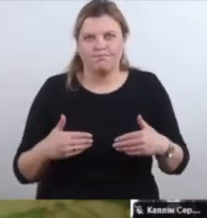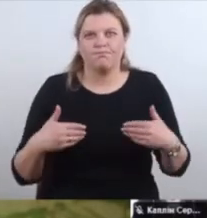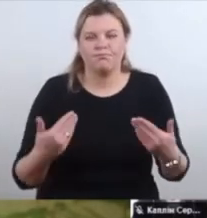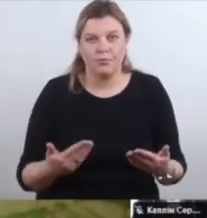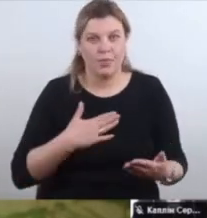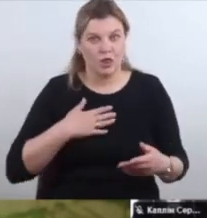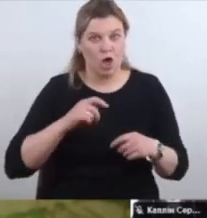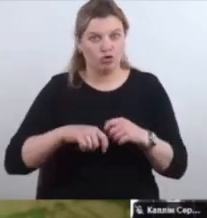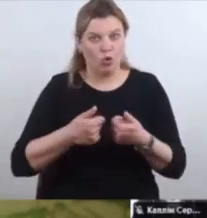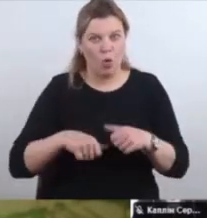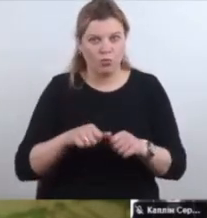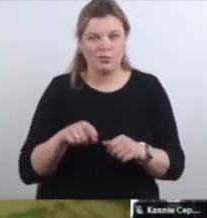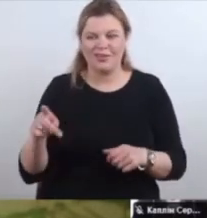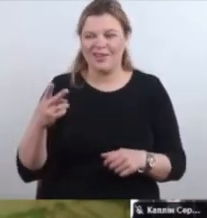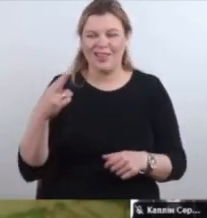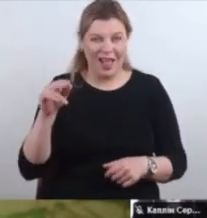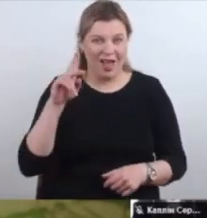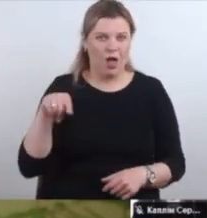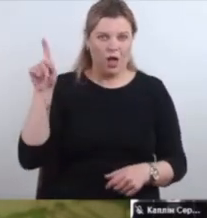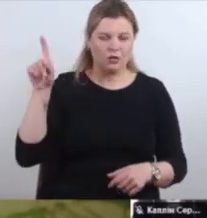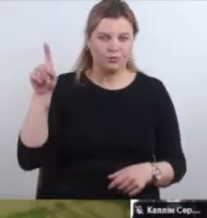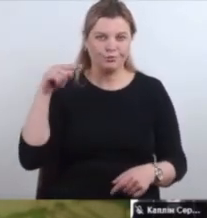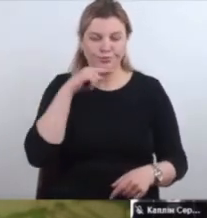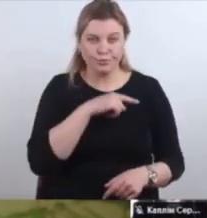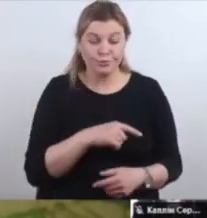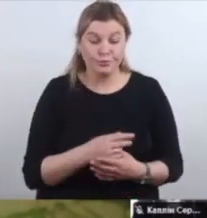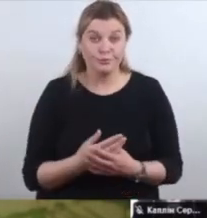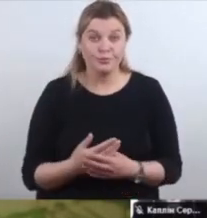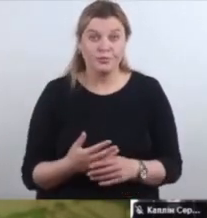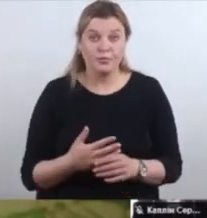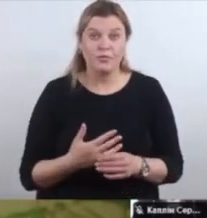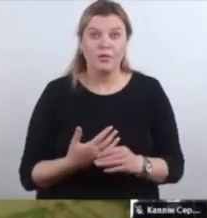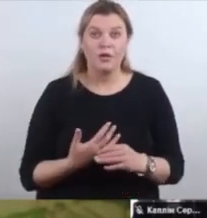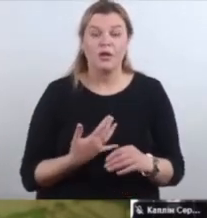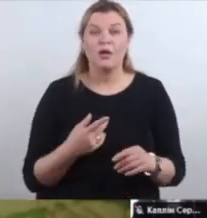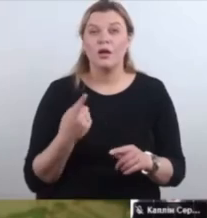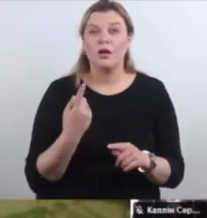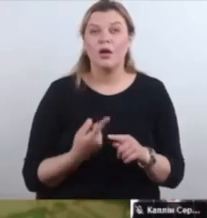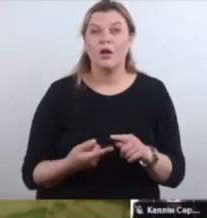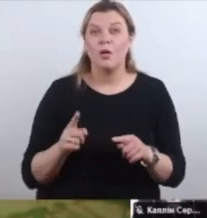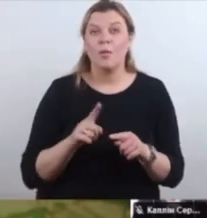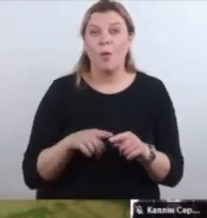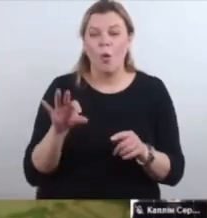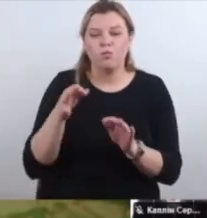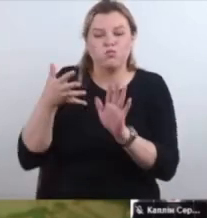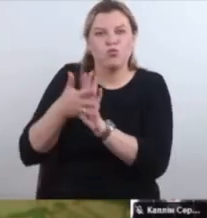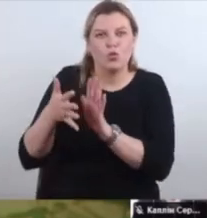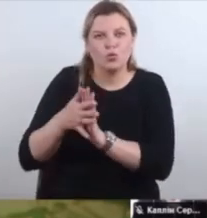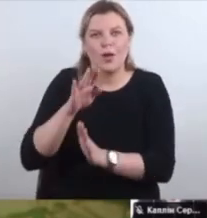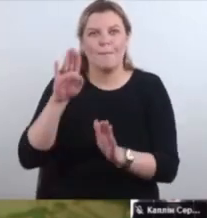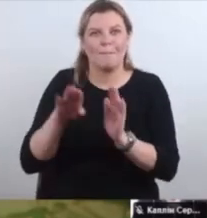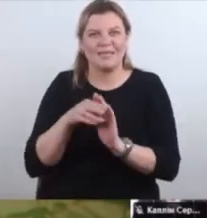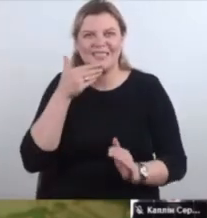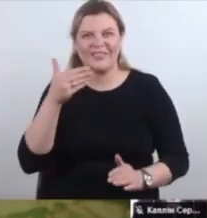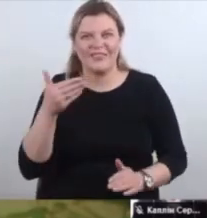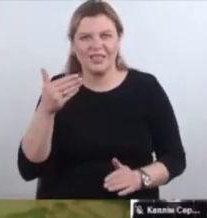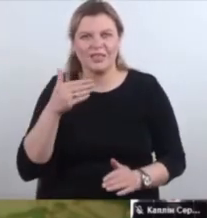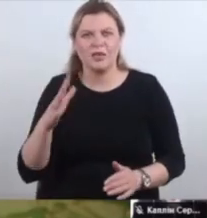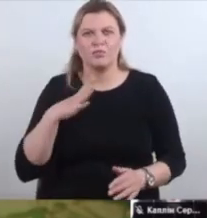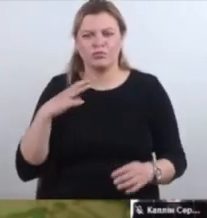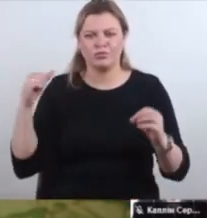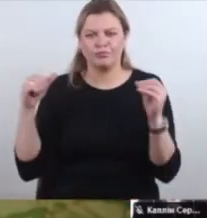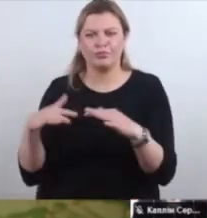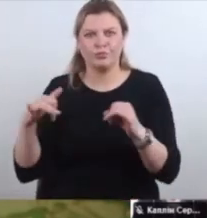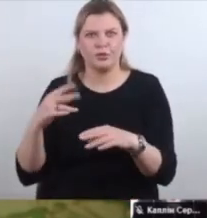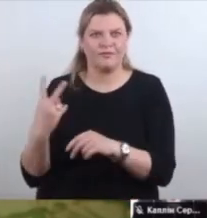яку для галочки зробили, як каже колега, мертвонароджене дитя, по прозорості і підзвітності, збиралась двічі,